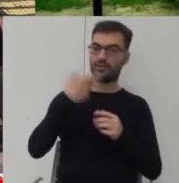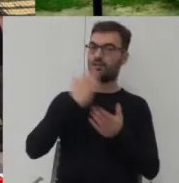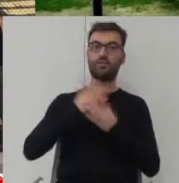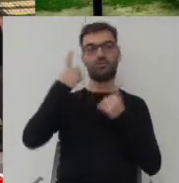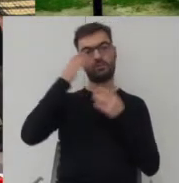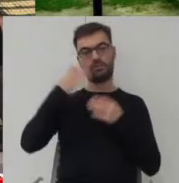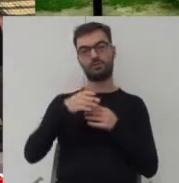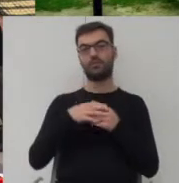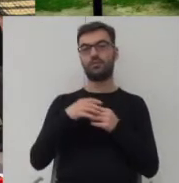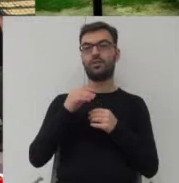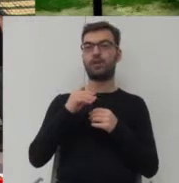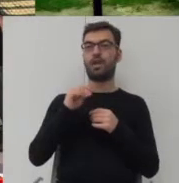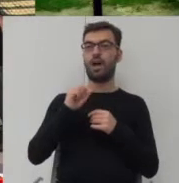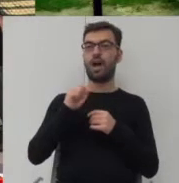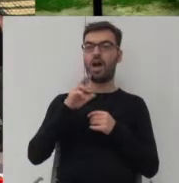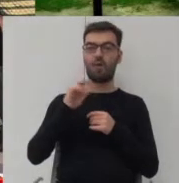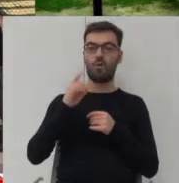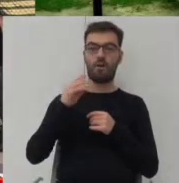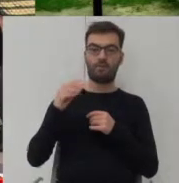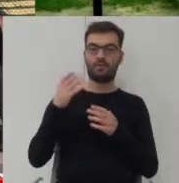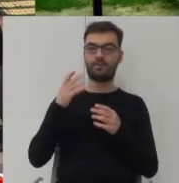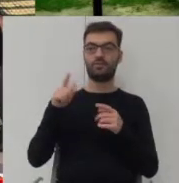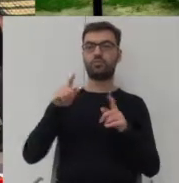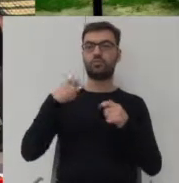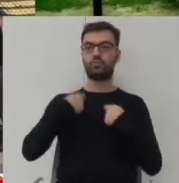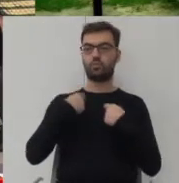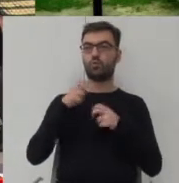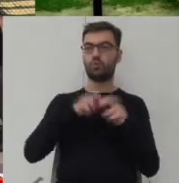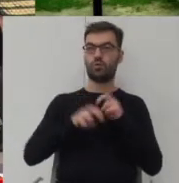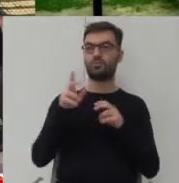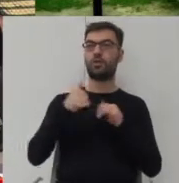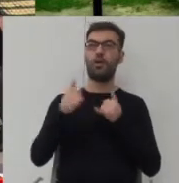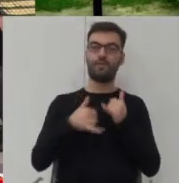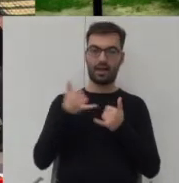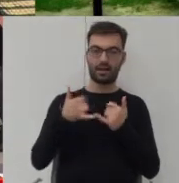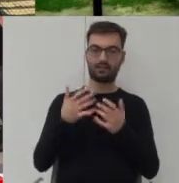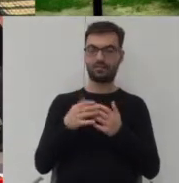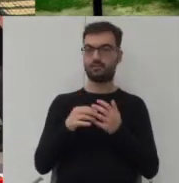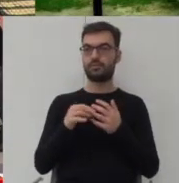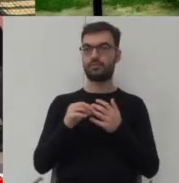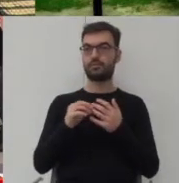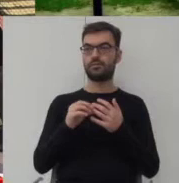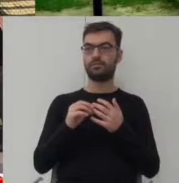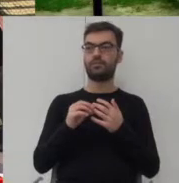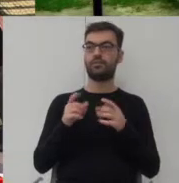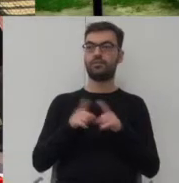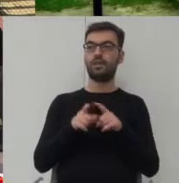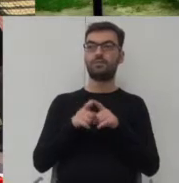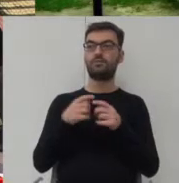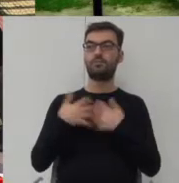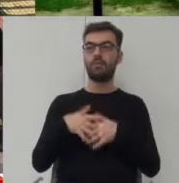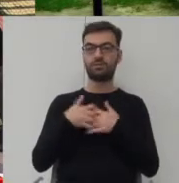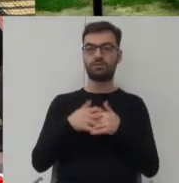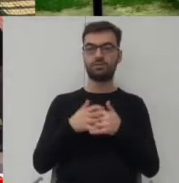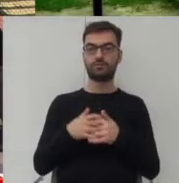o urządzeniach aerobowych, czyli tych, które wymuszają pewien ruch, to są te rowerki, prawda, czy bieżnie, ale o takich urządzeniach,